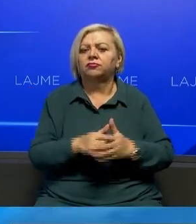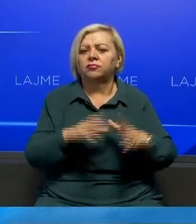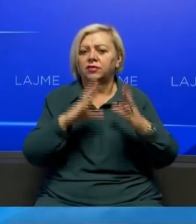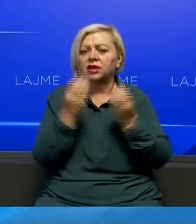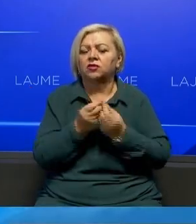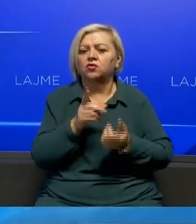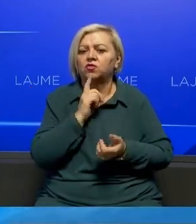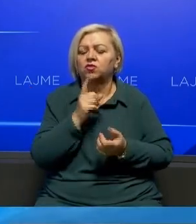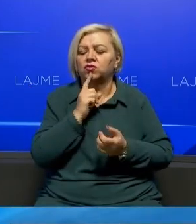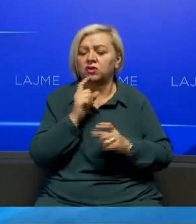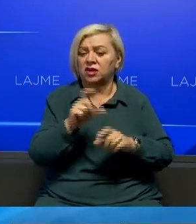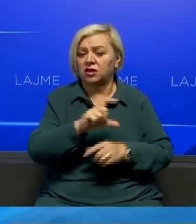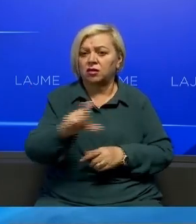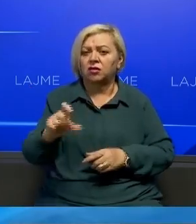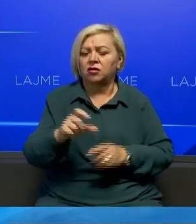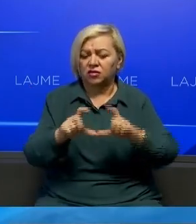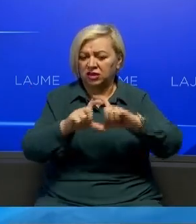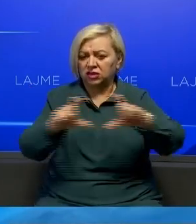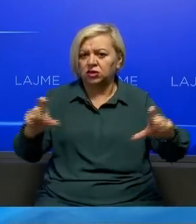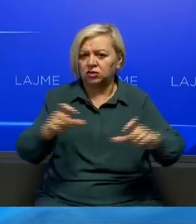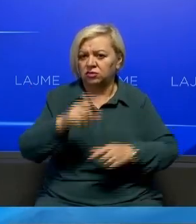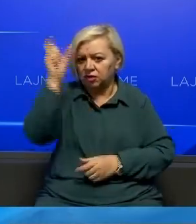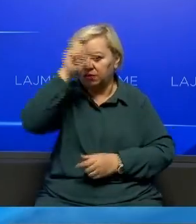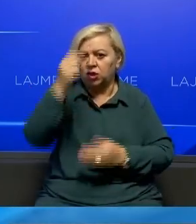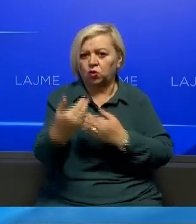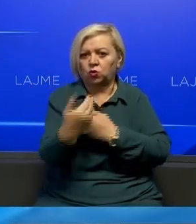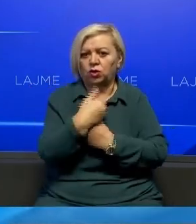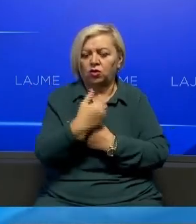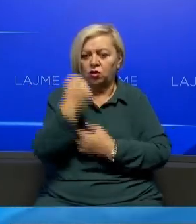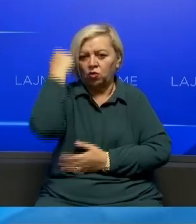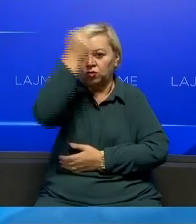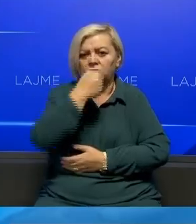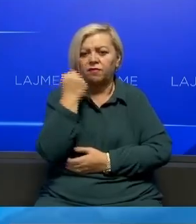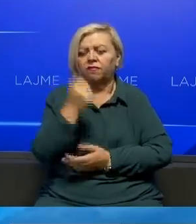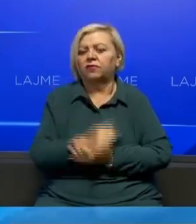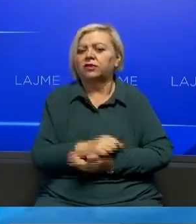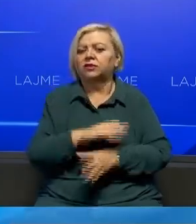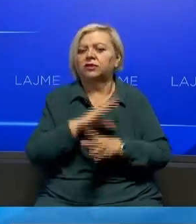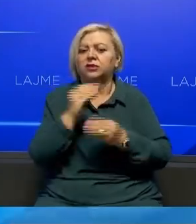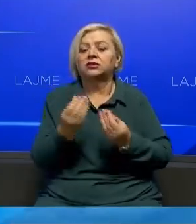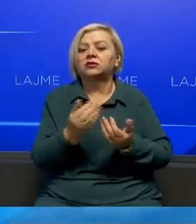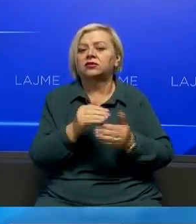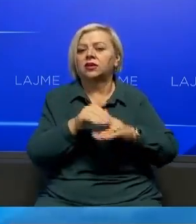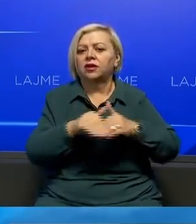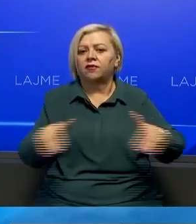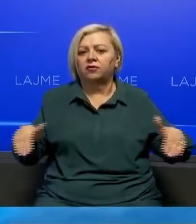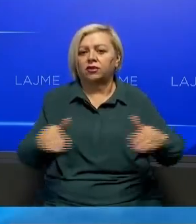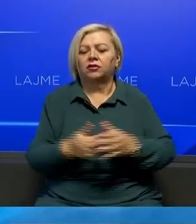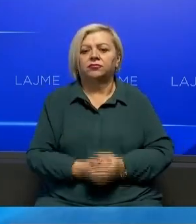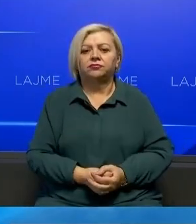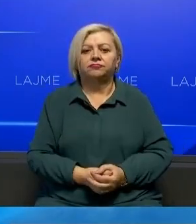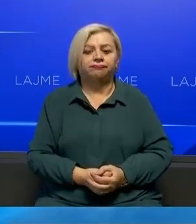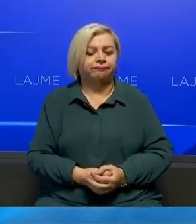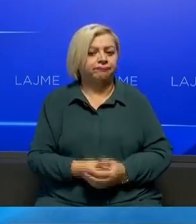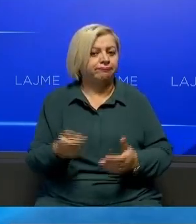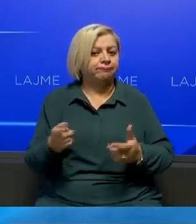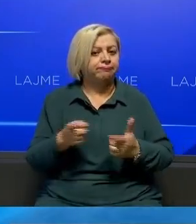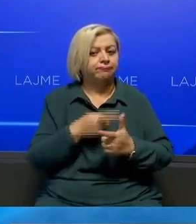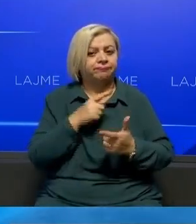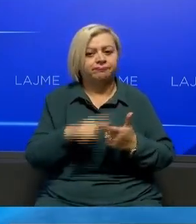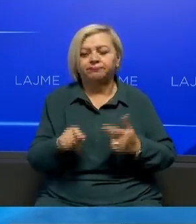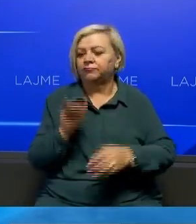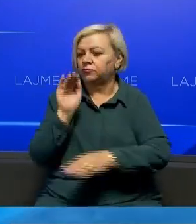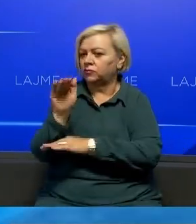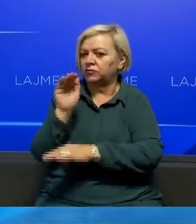mbajnë targat të sërbis dhe hyrë në teritorin e Republikës të Kosovës në të gjitha pikat e kalimit këvitarë. Nërsa në një